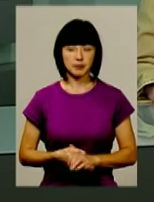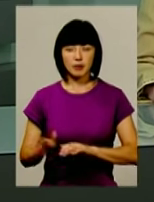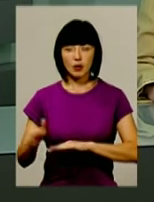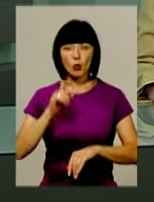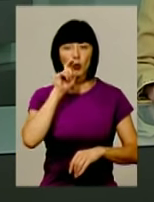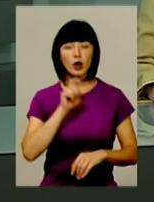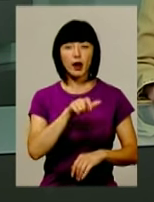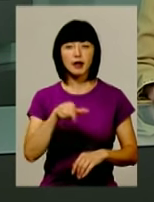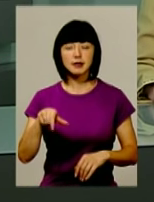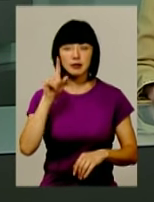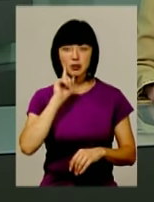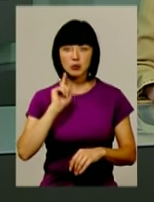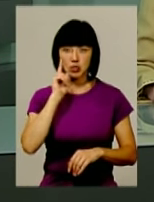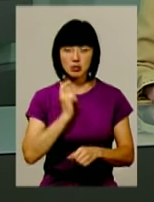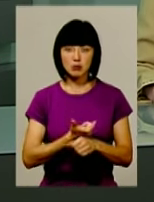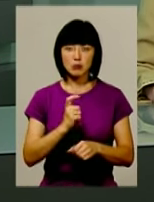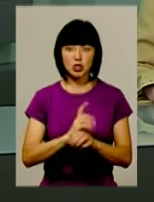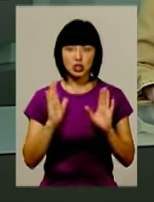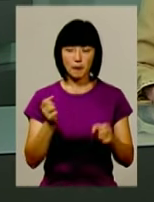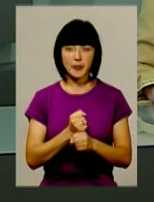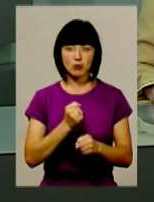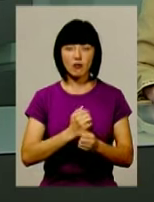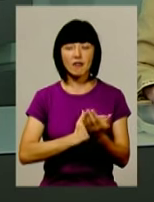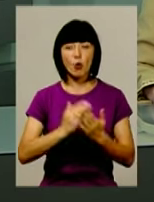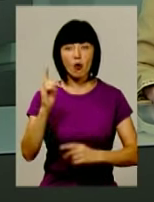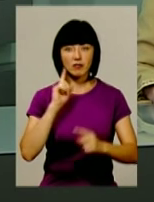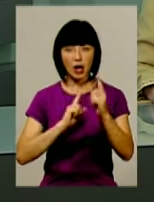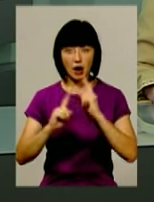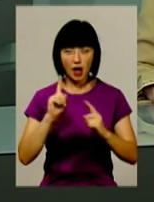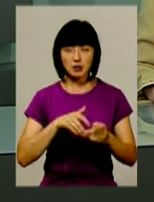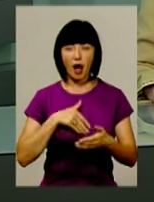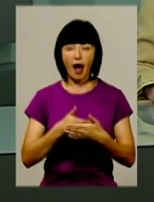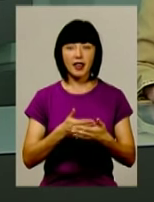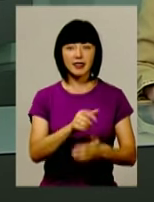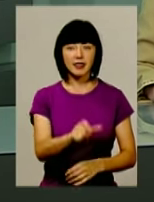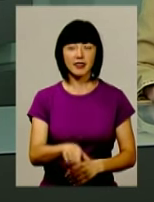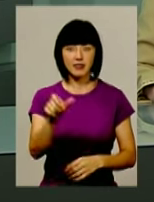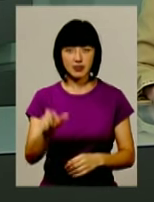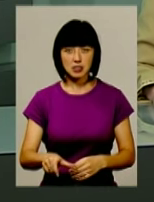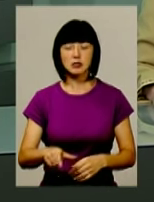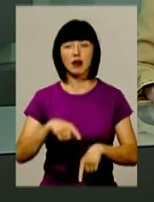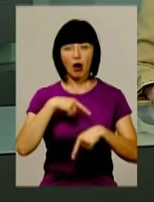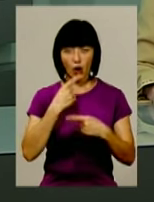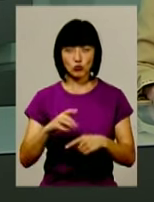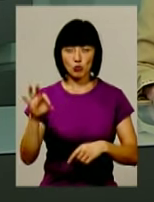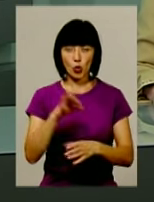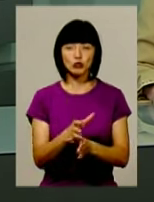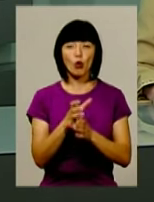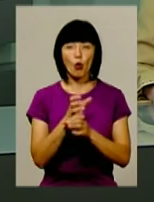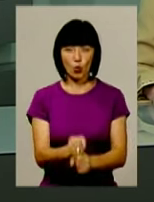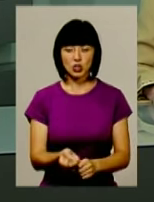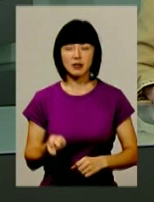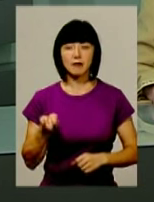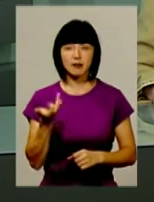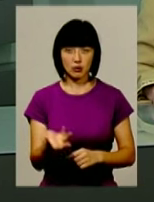Українці тим часом більше працюватимуть. Верховна Рада та громадські активісти настійно заявляють про скорочення